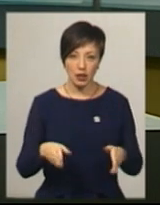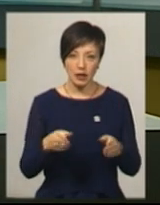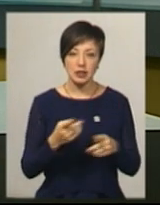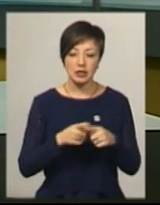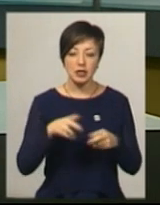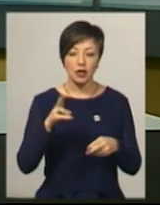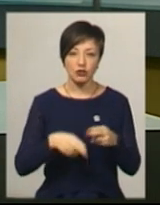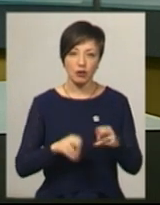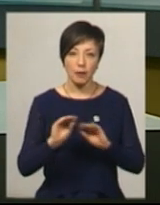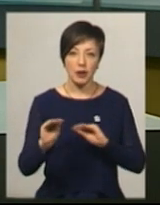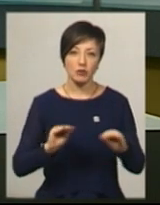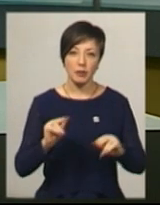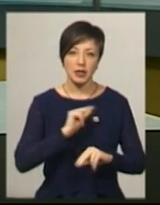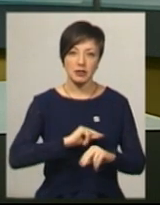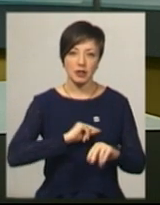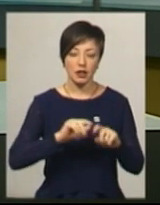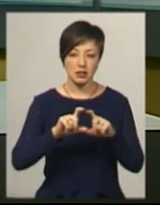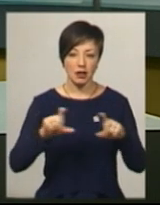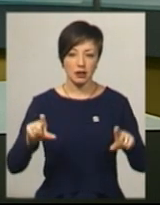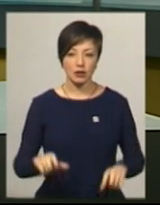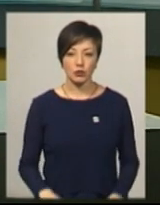саме закінчують майструвати працівники закладу.